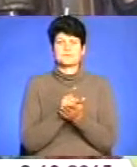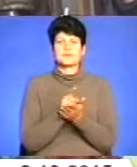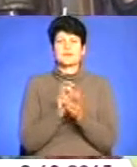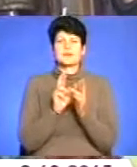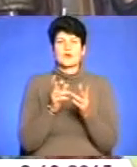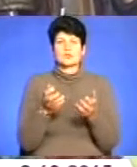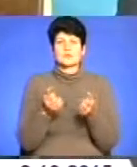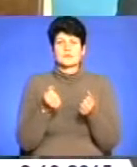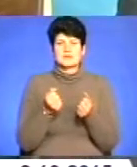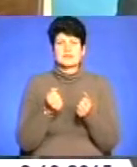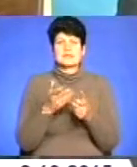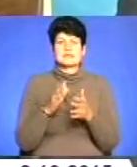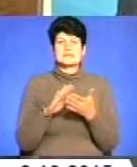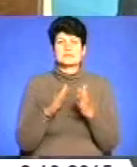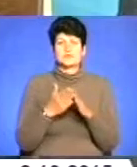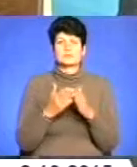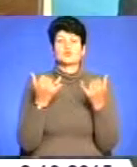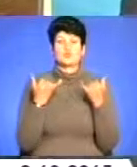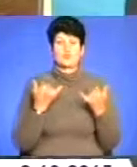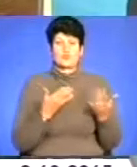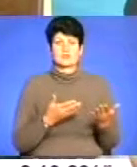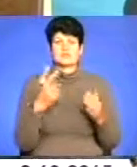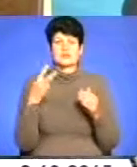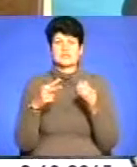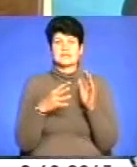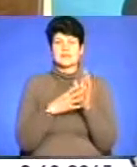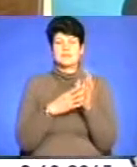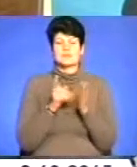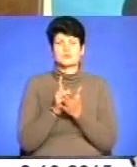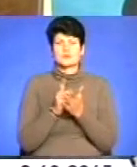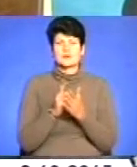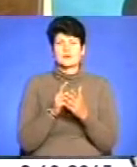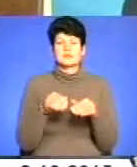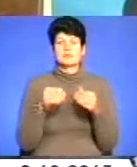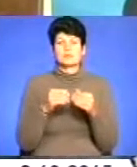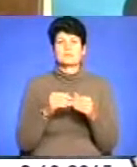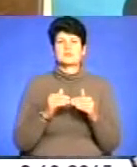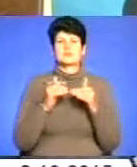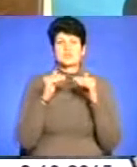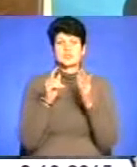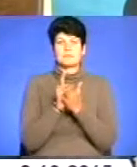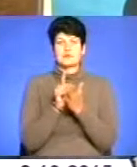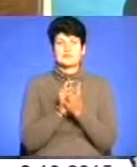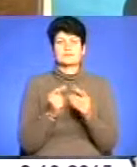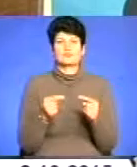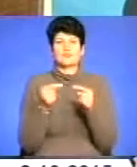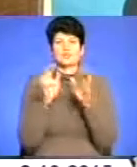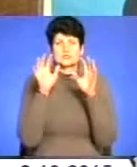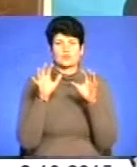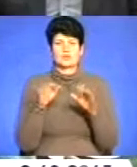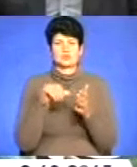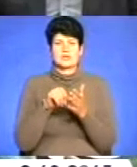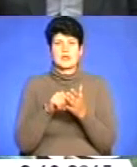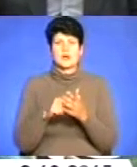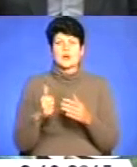утриманців. І станом на сьогодні на 29 пенсіонерам встановлено підвищення пенсії відповідно до закону учасника бойових